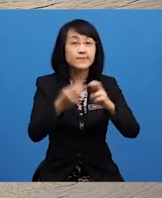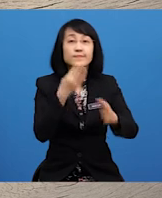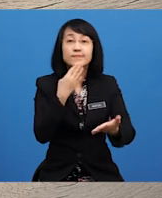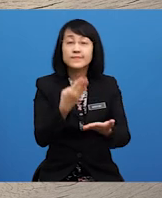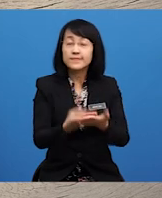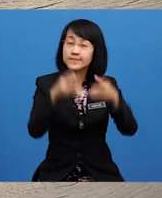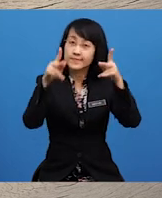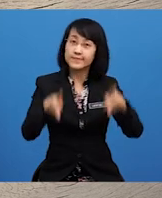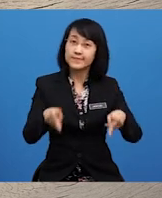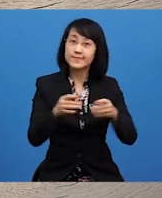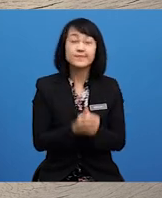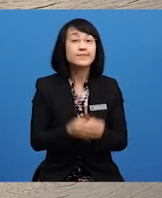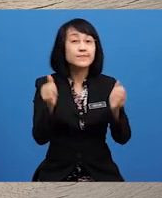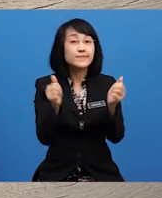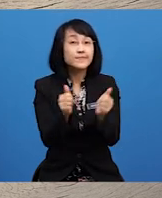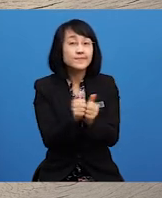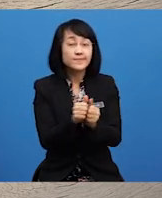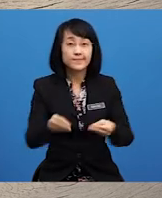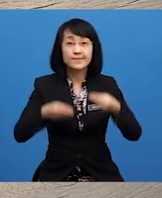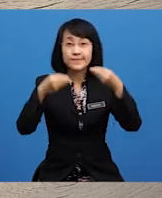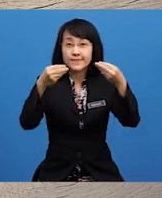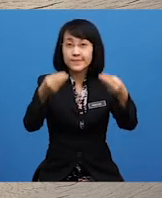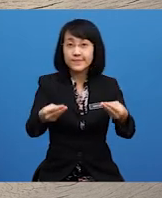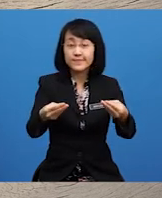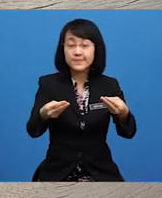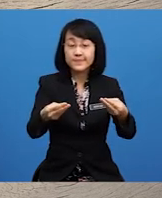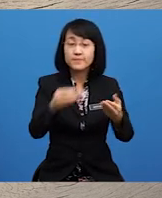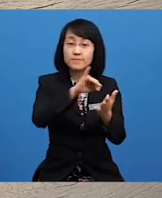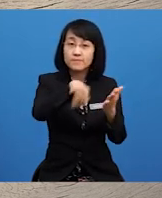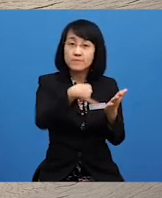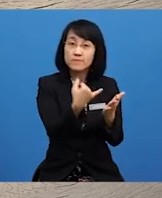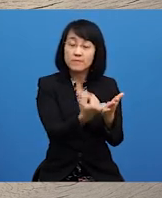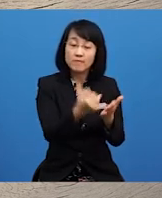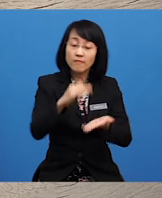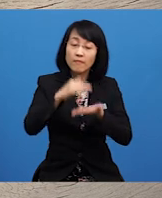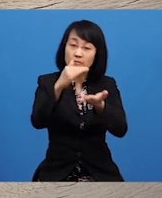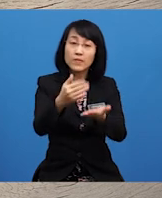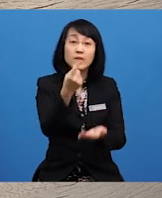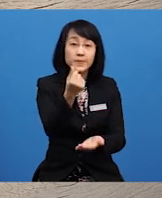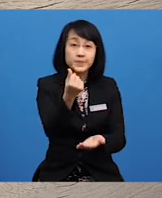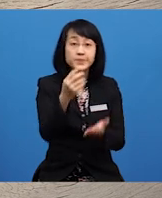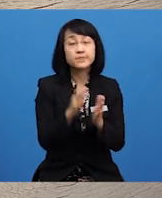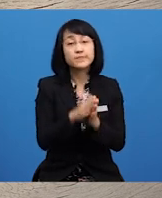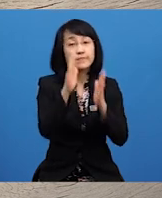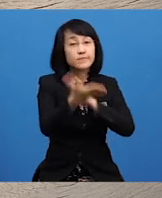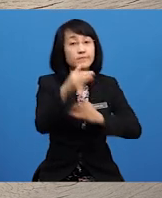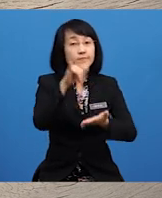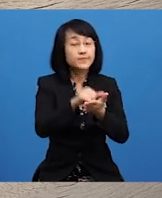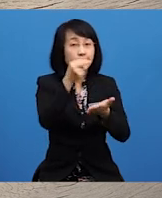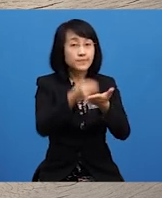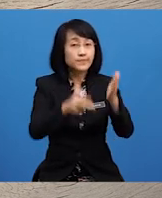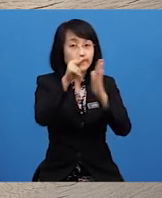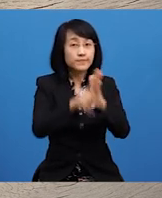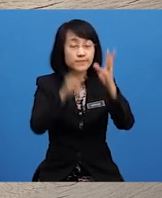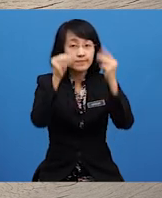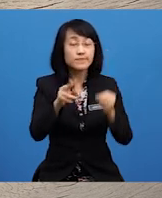pelajar Dengan memberikan sejumlah wang Oleh itu Nilai kemanusiaan